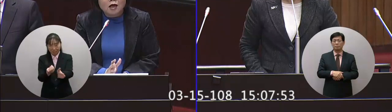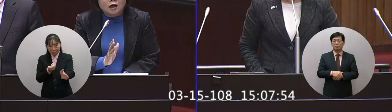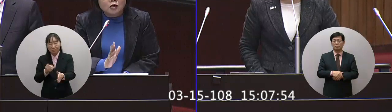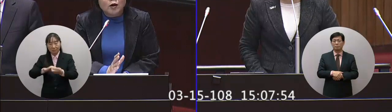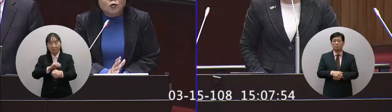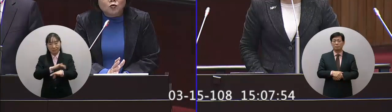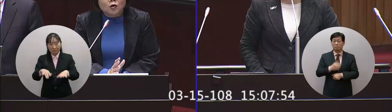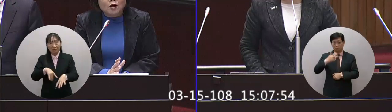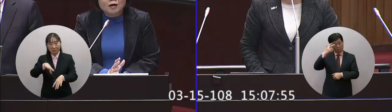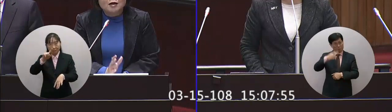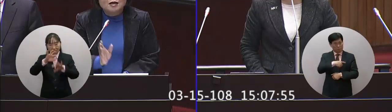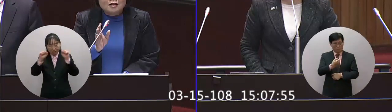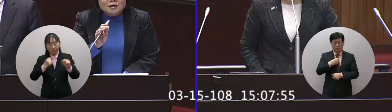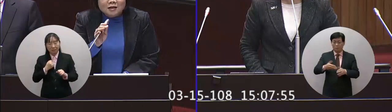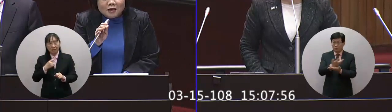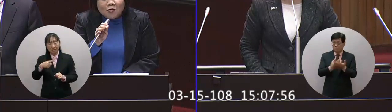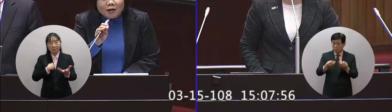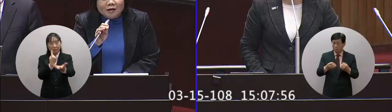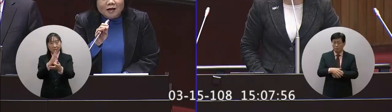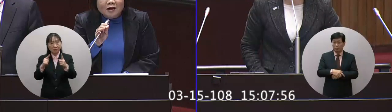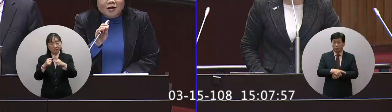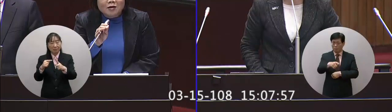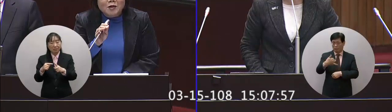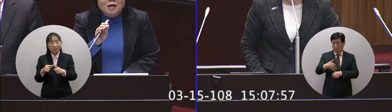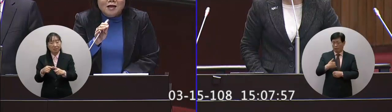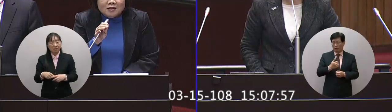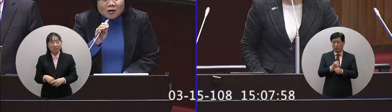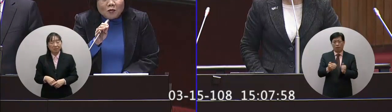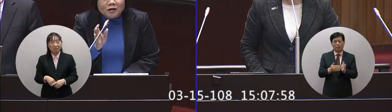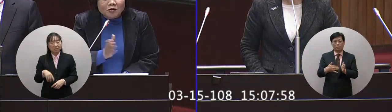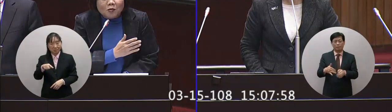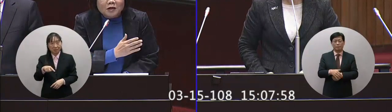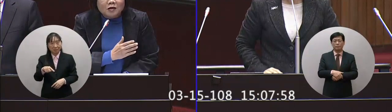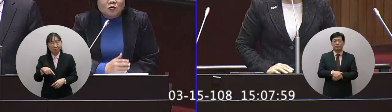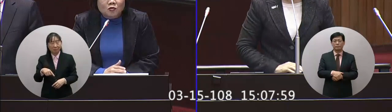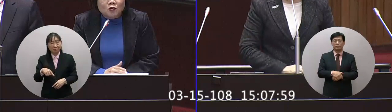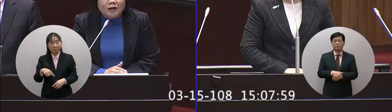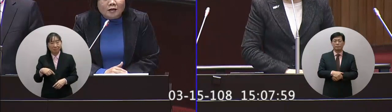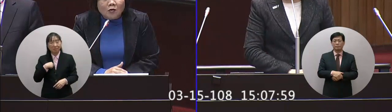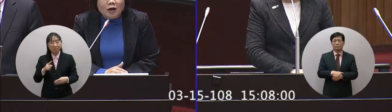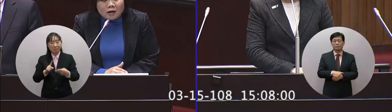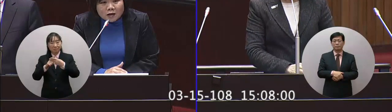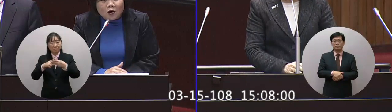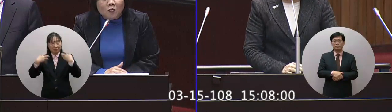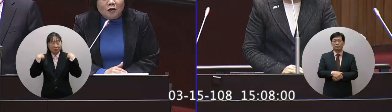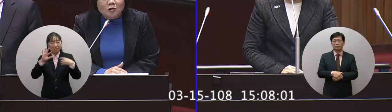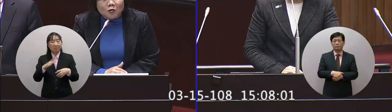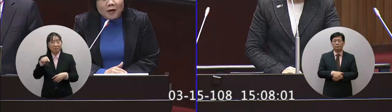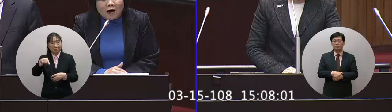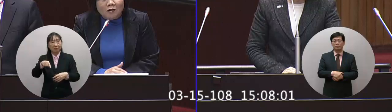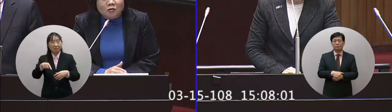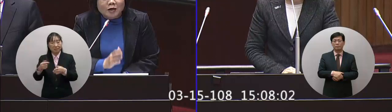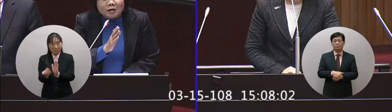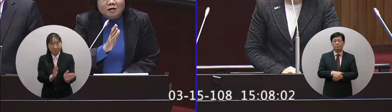與的人下個禮拜一就要協商了你的功課還沒有做好不是這個我們我們的主管的單位一定有